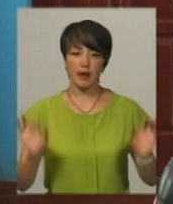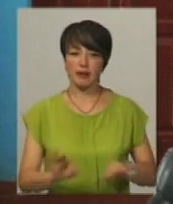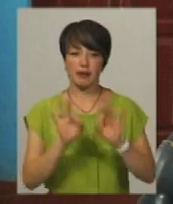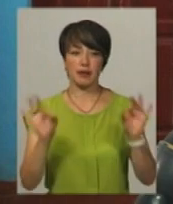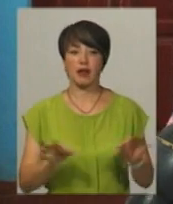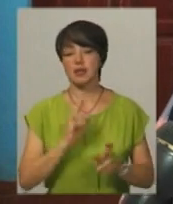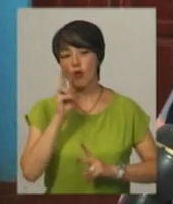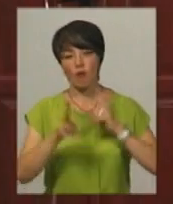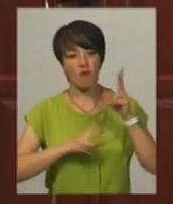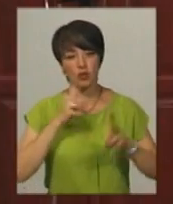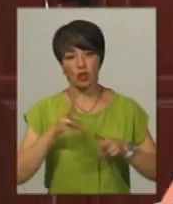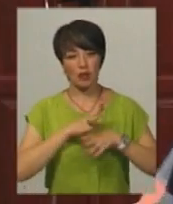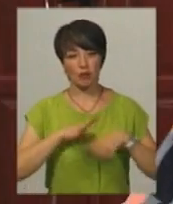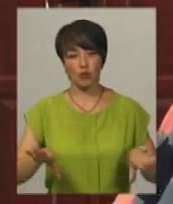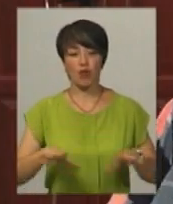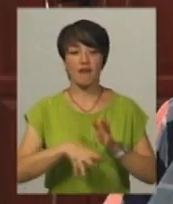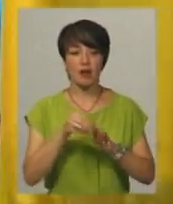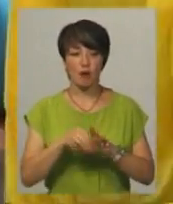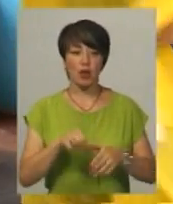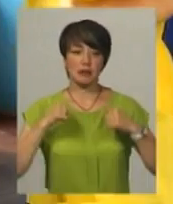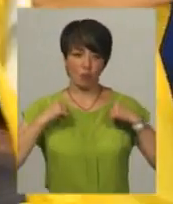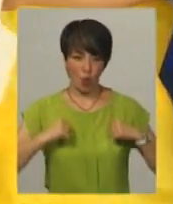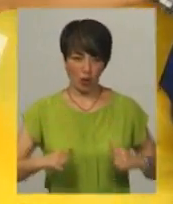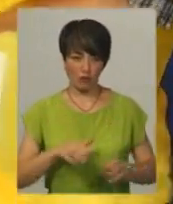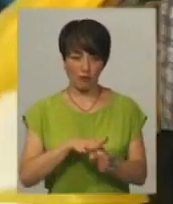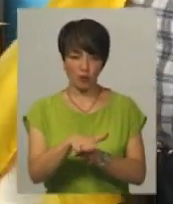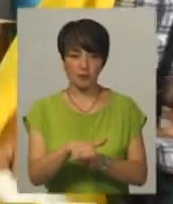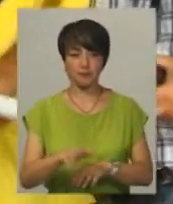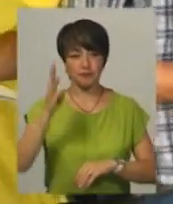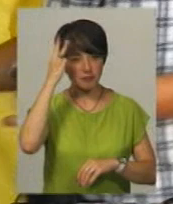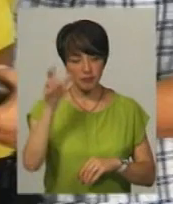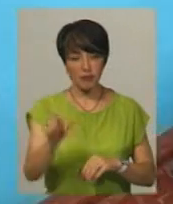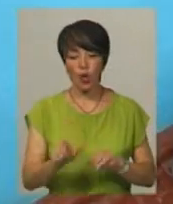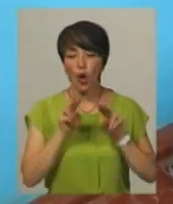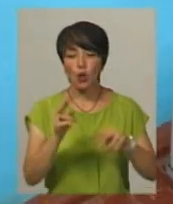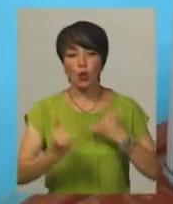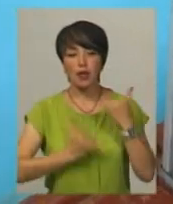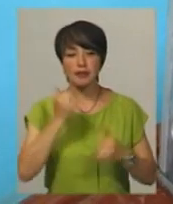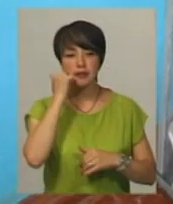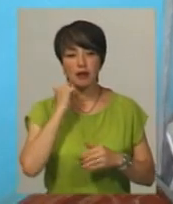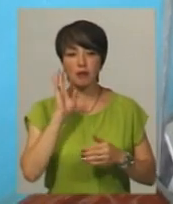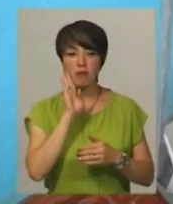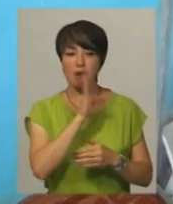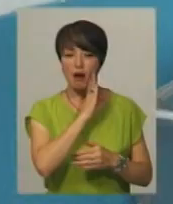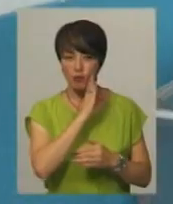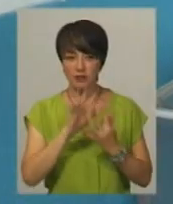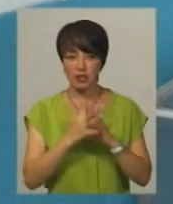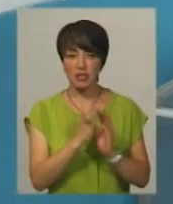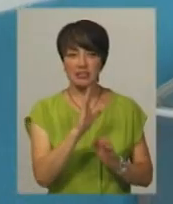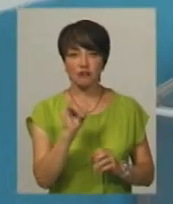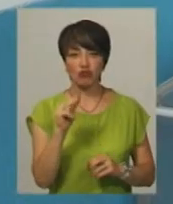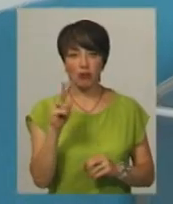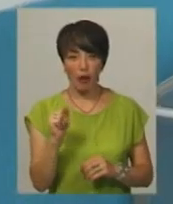зауважень не було. Вибори спокійно проходять. Хмельничанин Микола Харкун доглядає за старенькою мамою у селі Свічна. Щоб